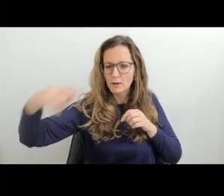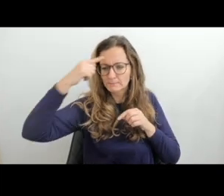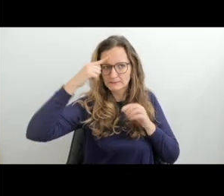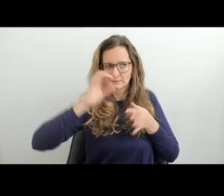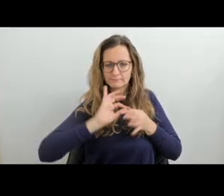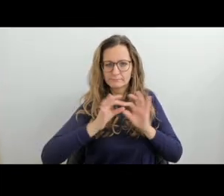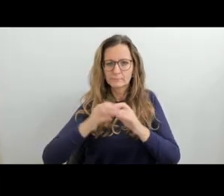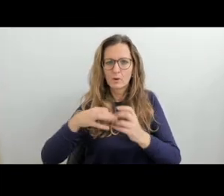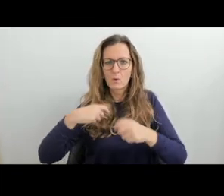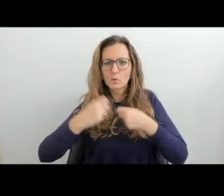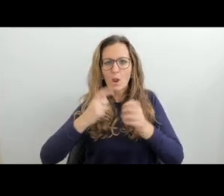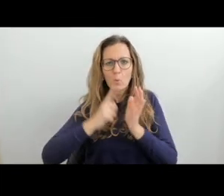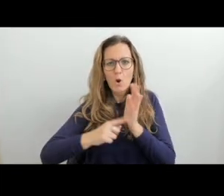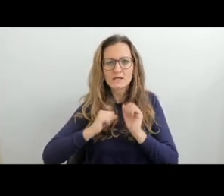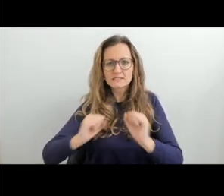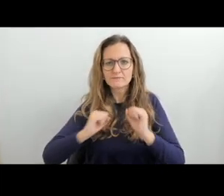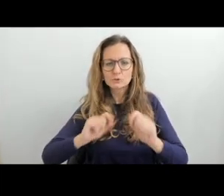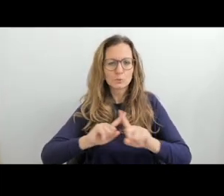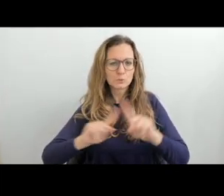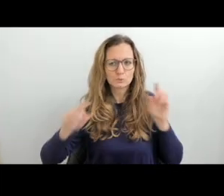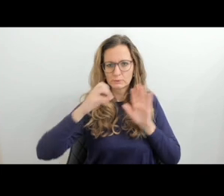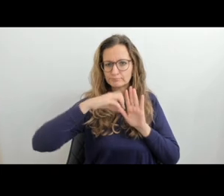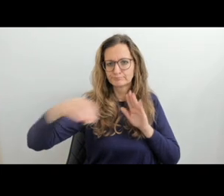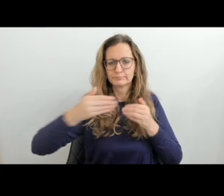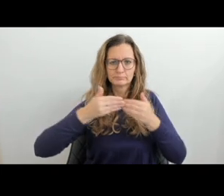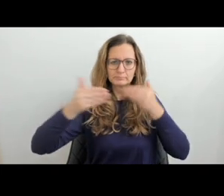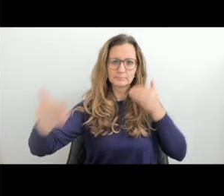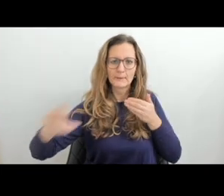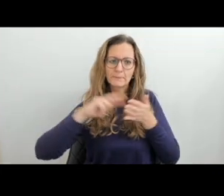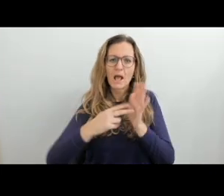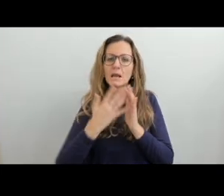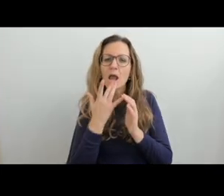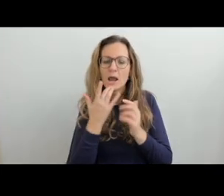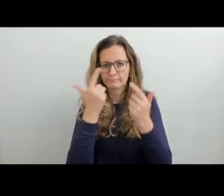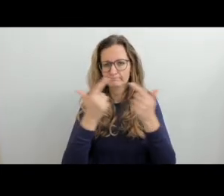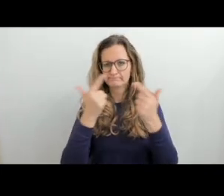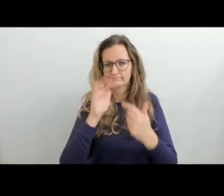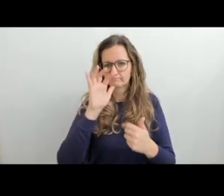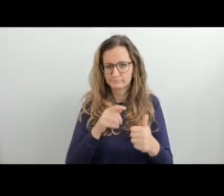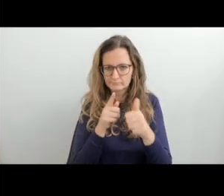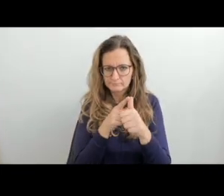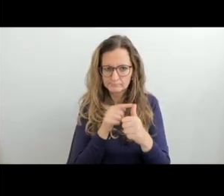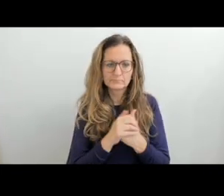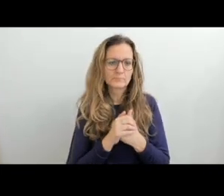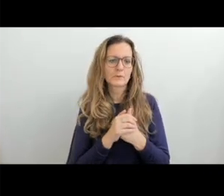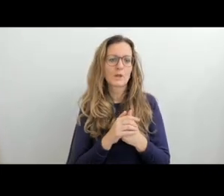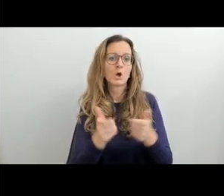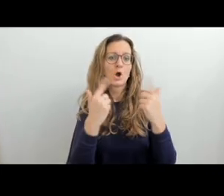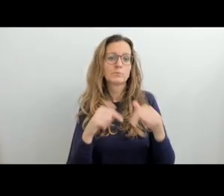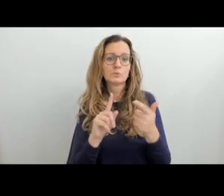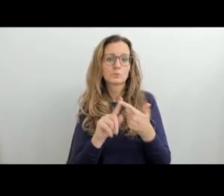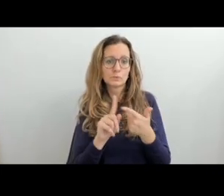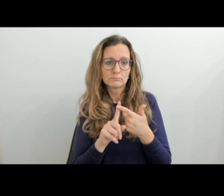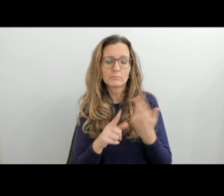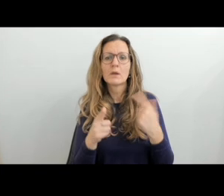trénovat jednotlivé kompetence. Jaká cvičení vymýšlet do výuky. A všechno tato